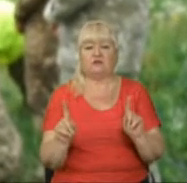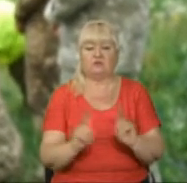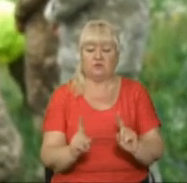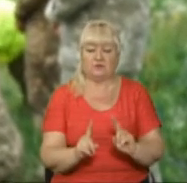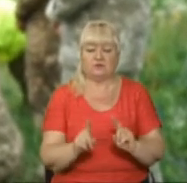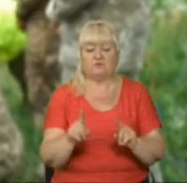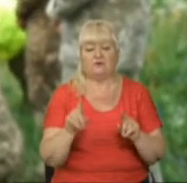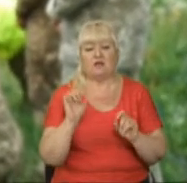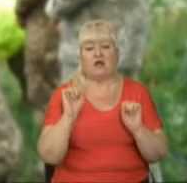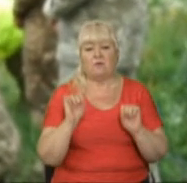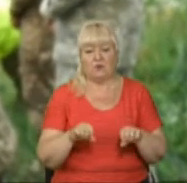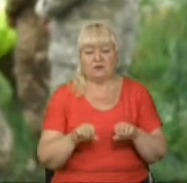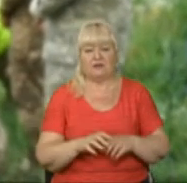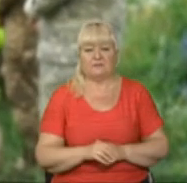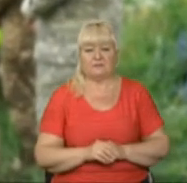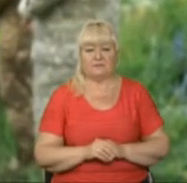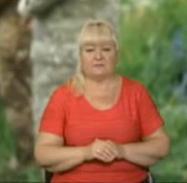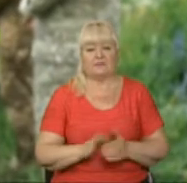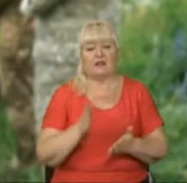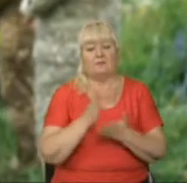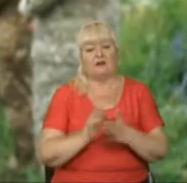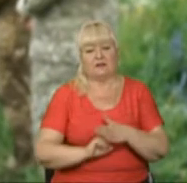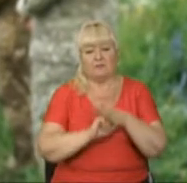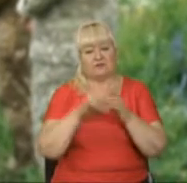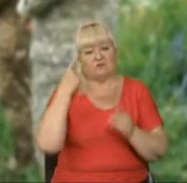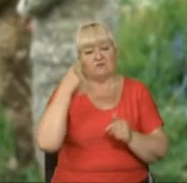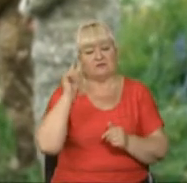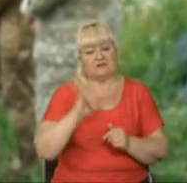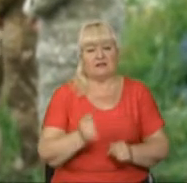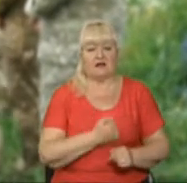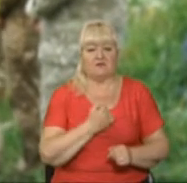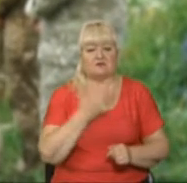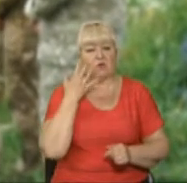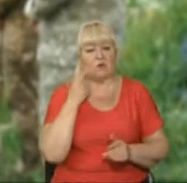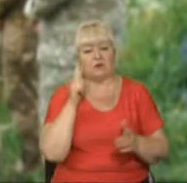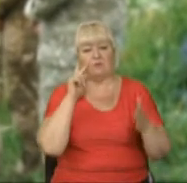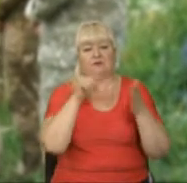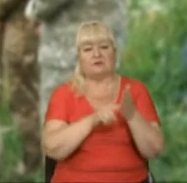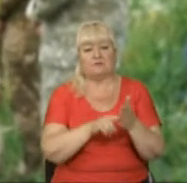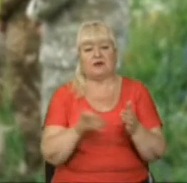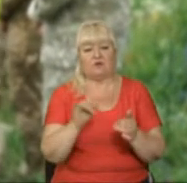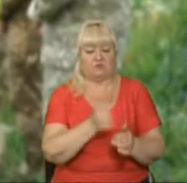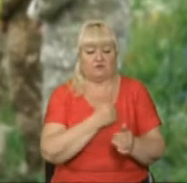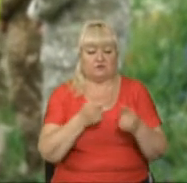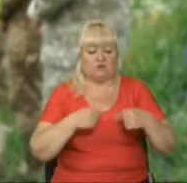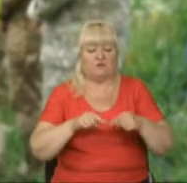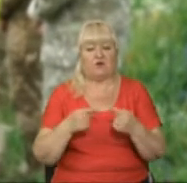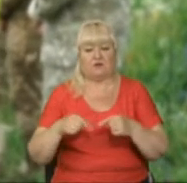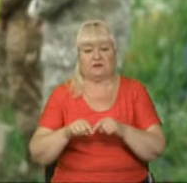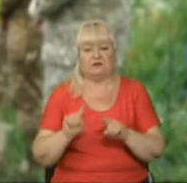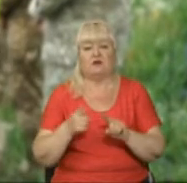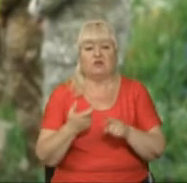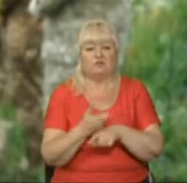щоб вони могли мати базові знання військові, коли потрапляють у військові колективи. Тому що більшість